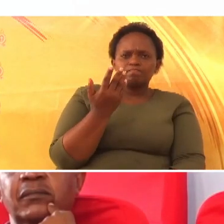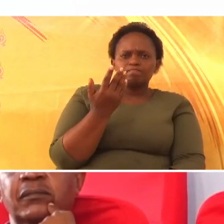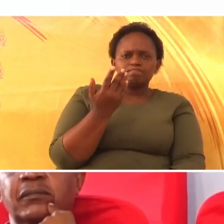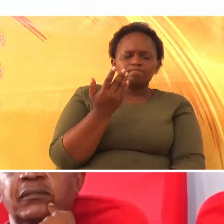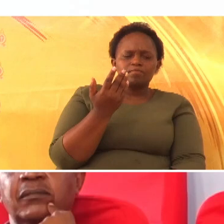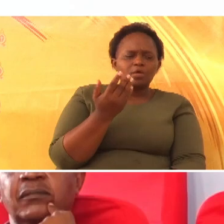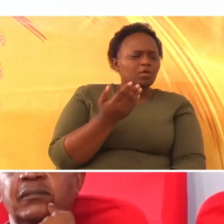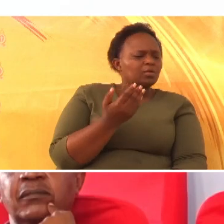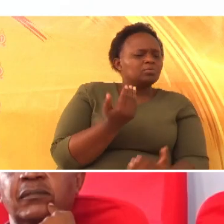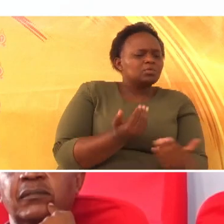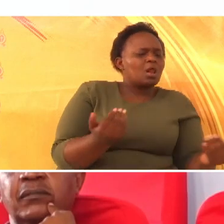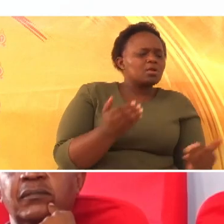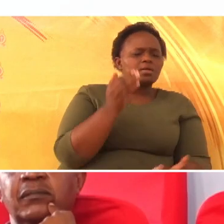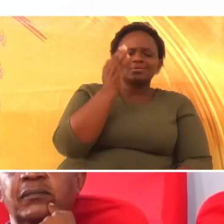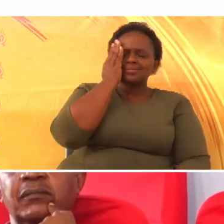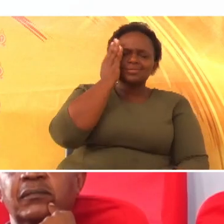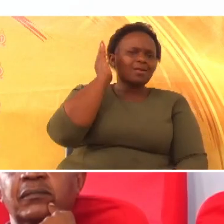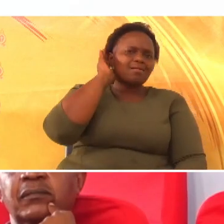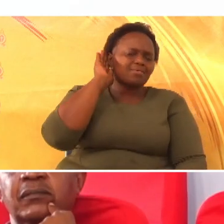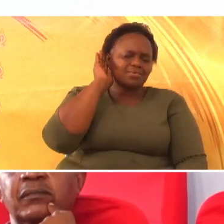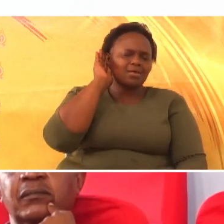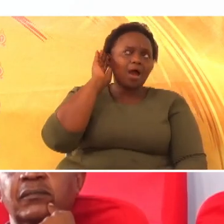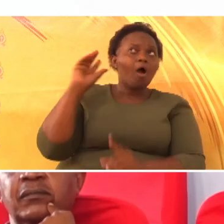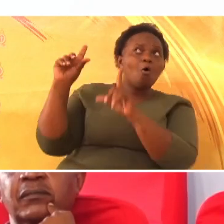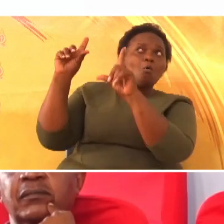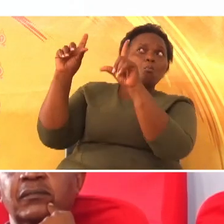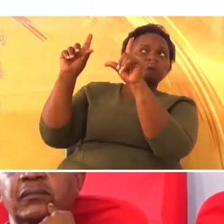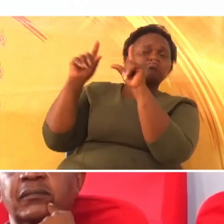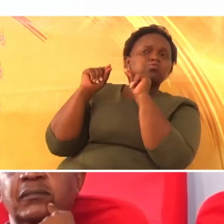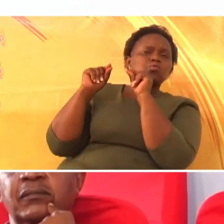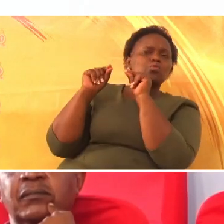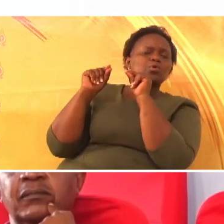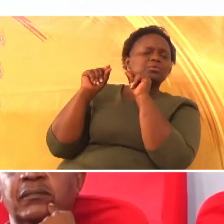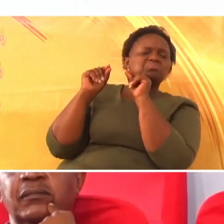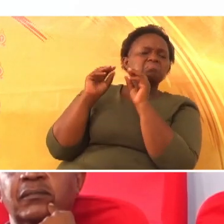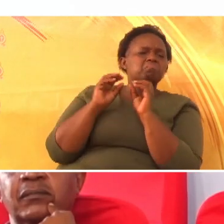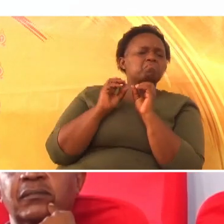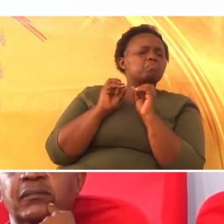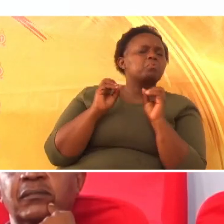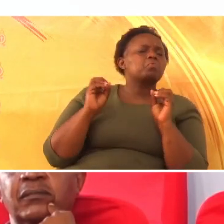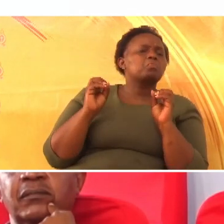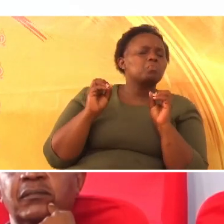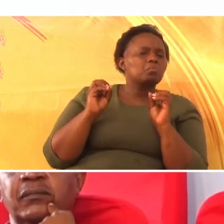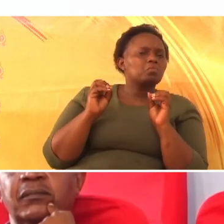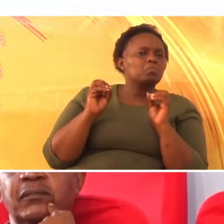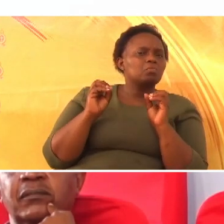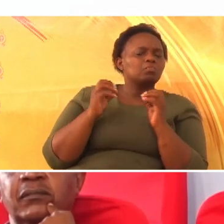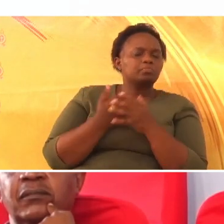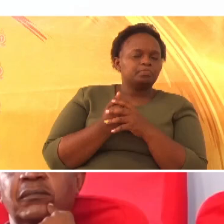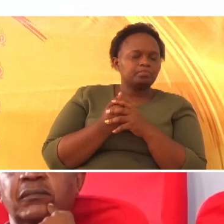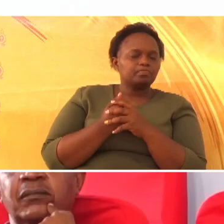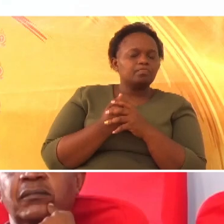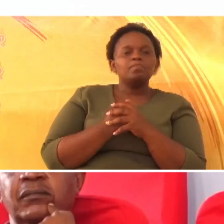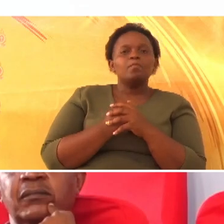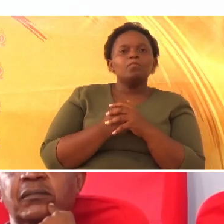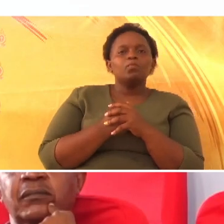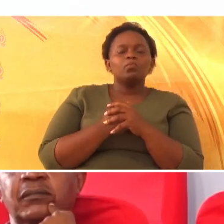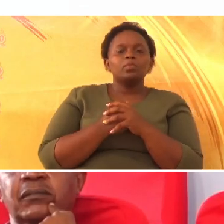kutosikia, waliyo kuwa wanaambiwa na mungu.